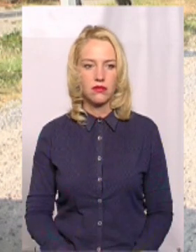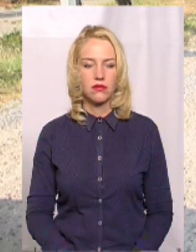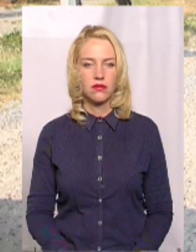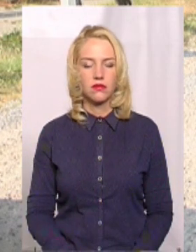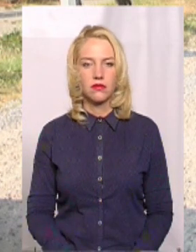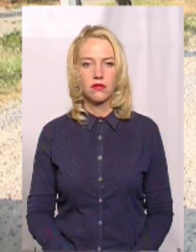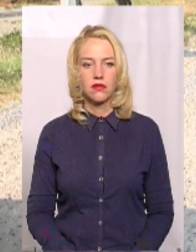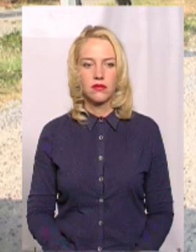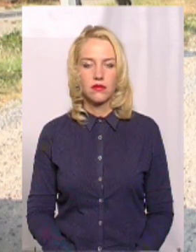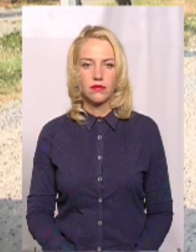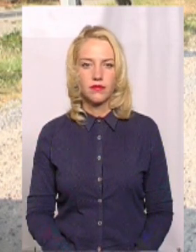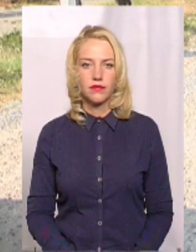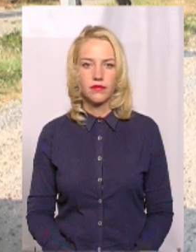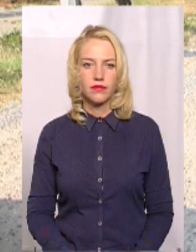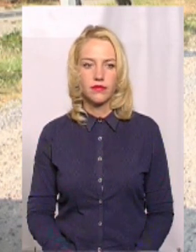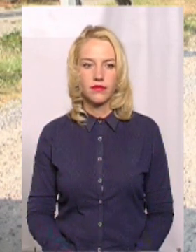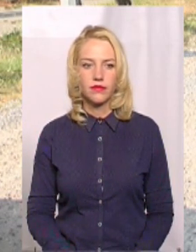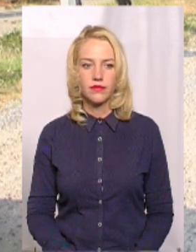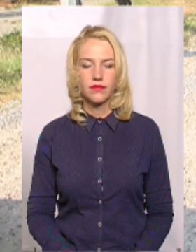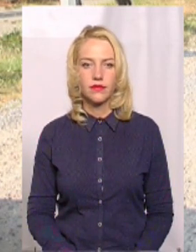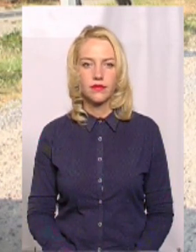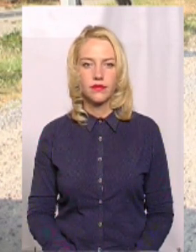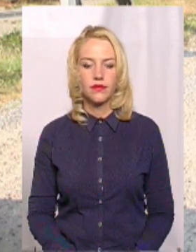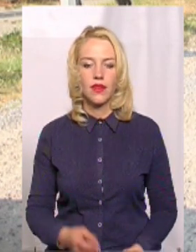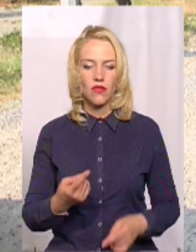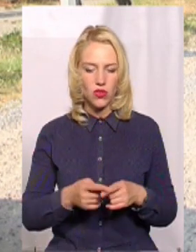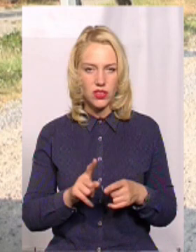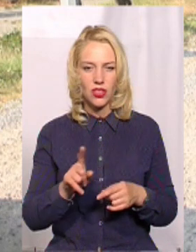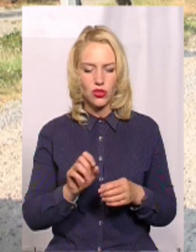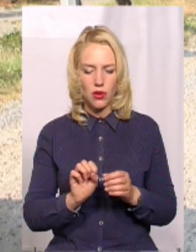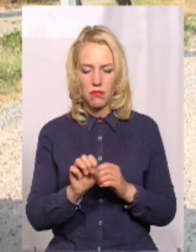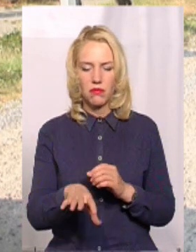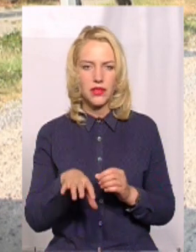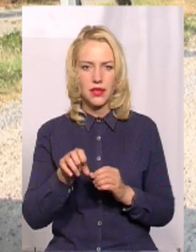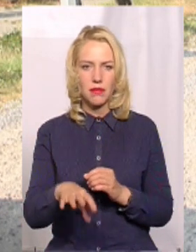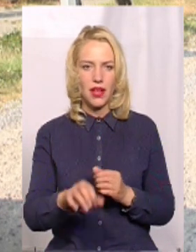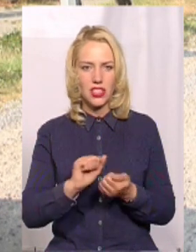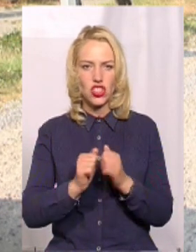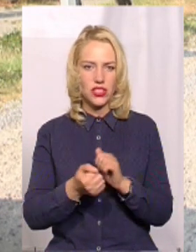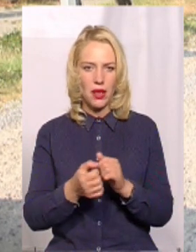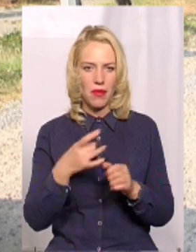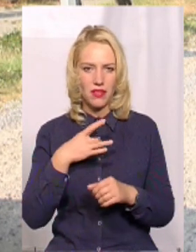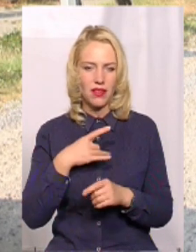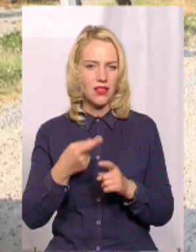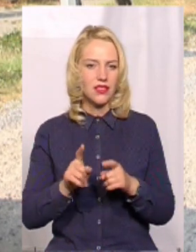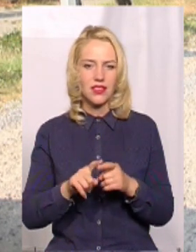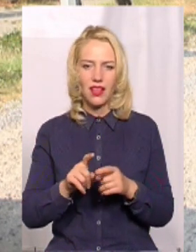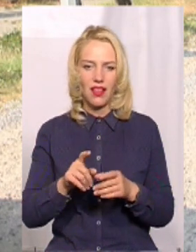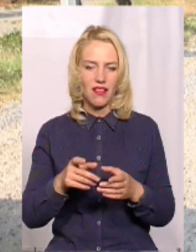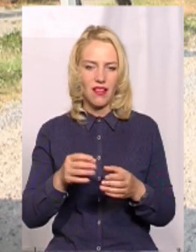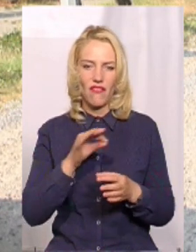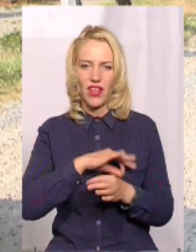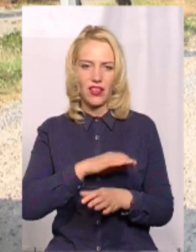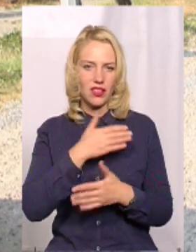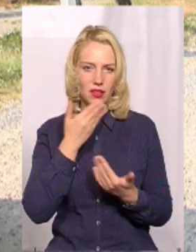І це, що підсипають щебньо, воно ніякого ефекту не дає. Така